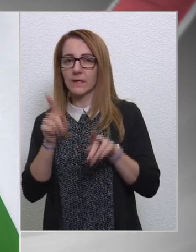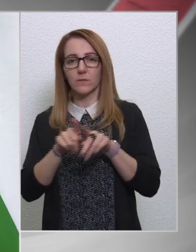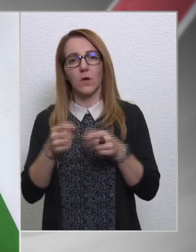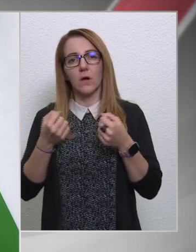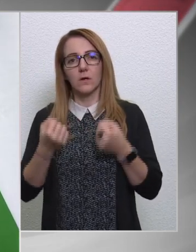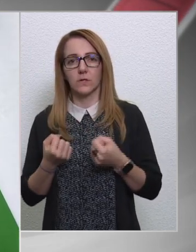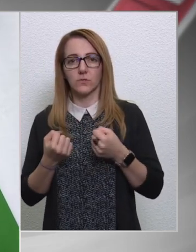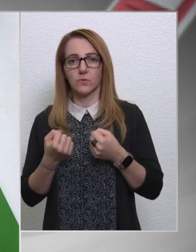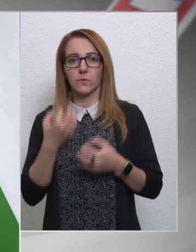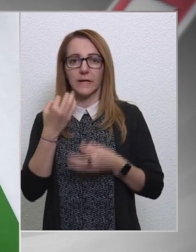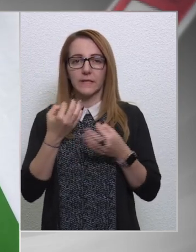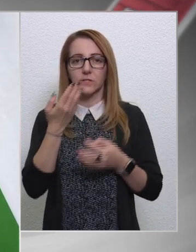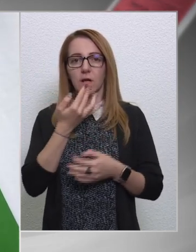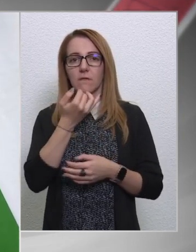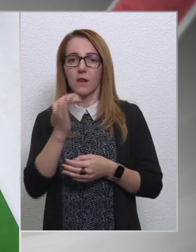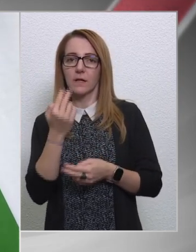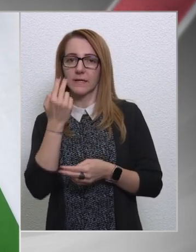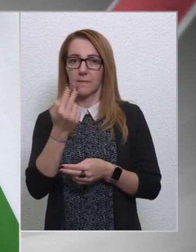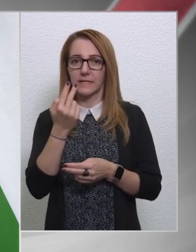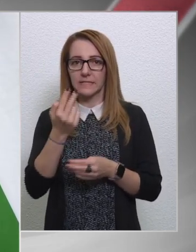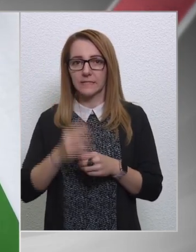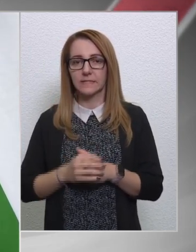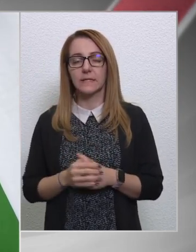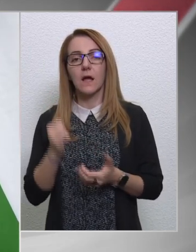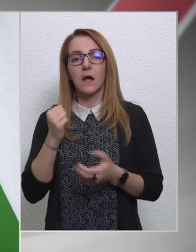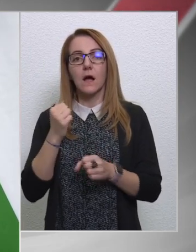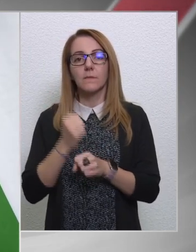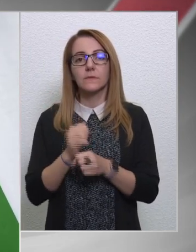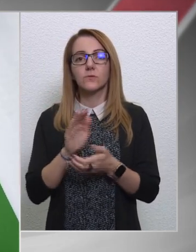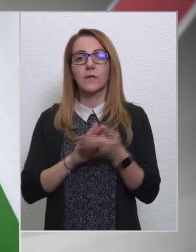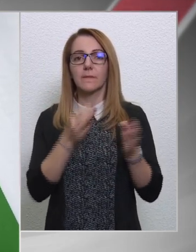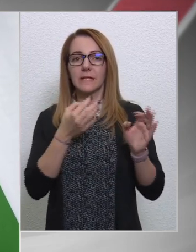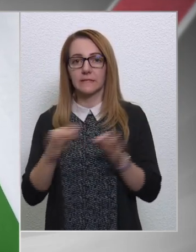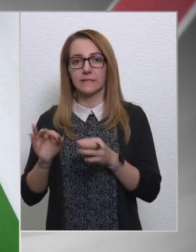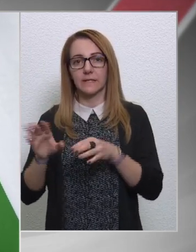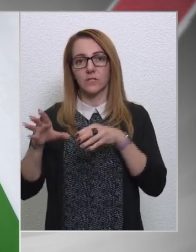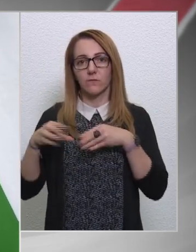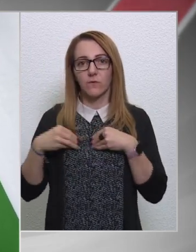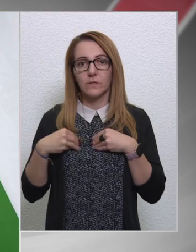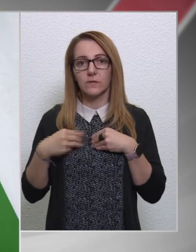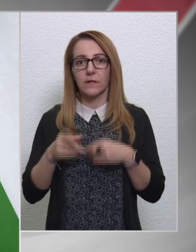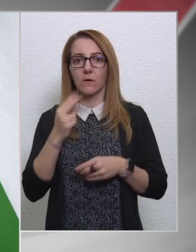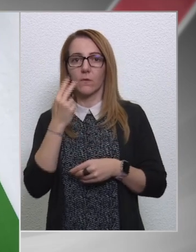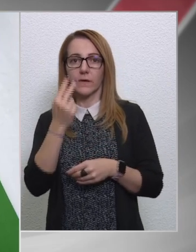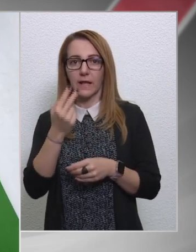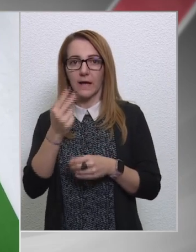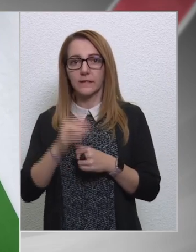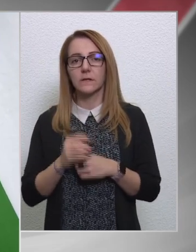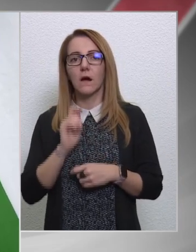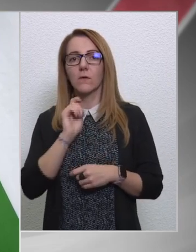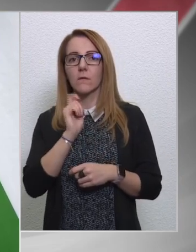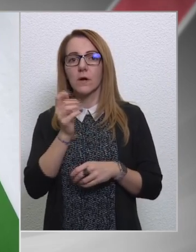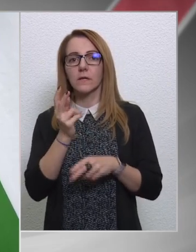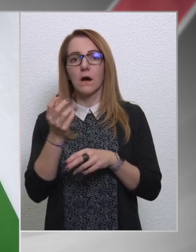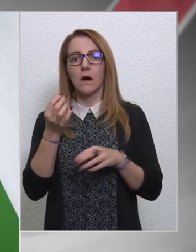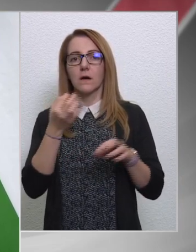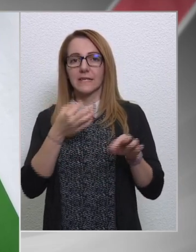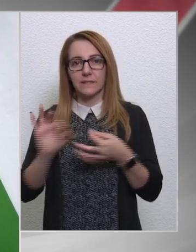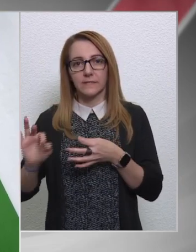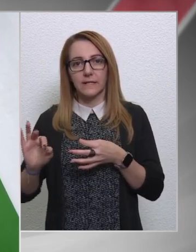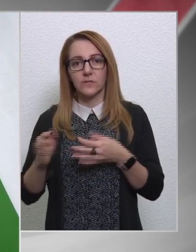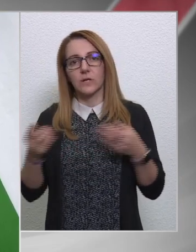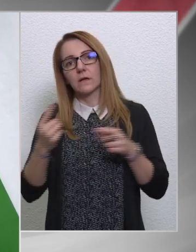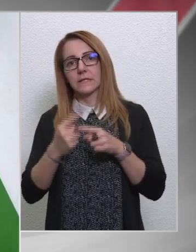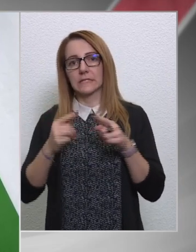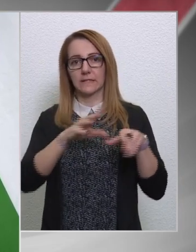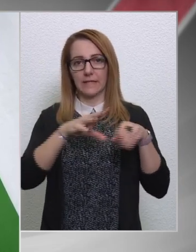nagy súlyú kérdéseknek. Tehát ha valaki megnézi azt, hogy a bizottság milyen intézkedéseket fogadott el, akkor azt látja, hogy a magyar intézkedések nagyon nagy részét